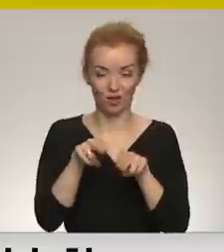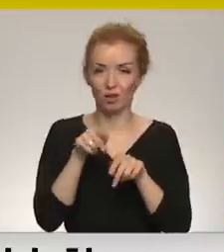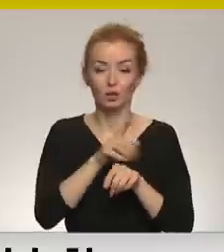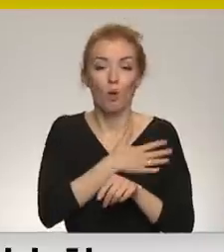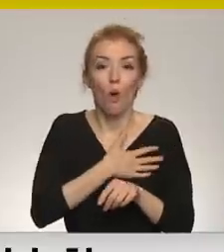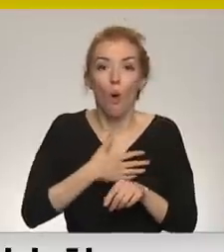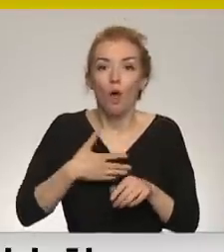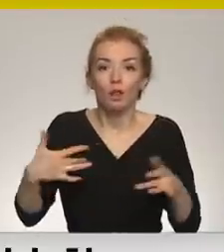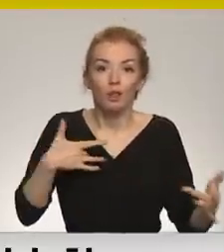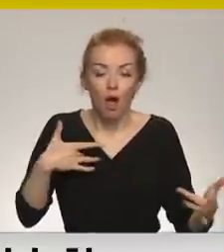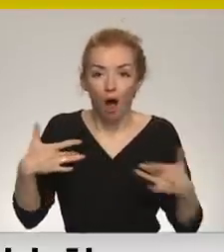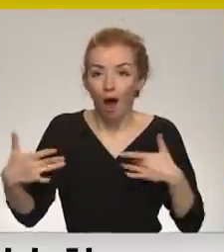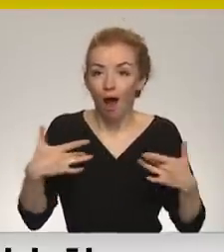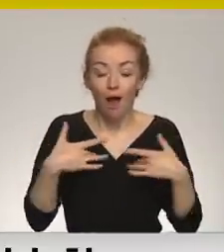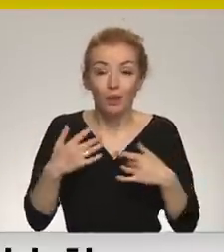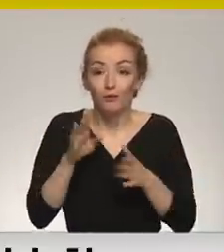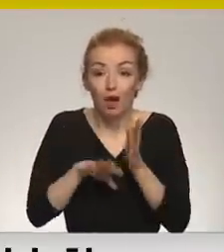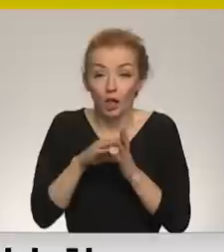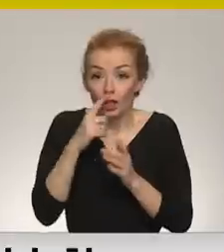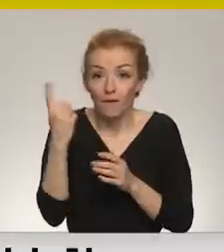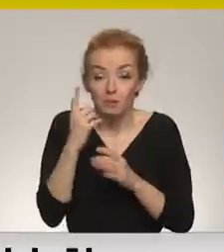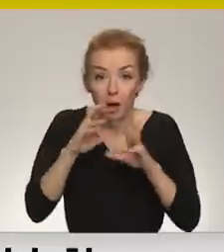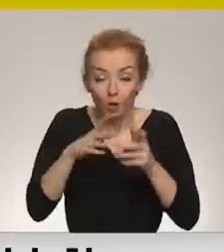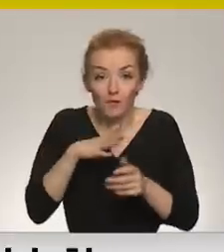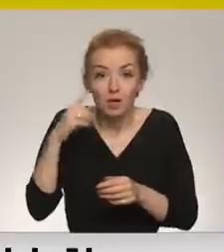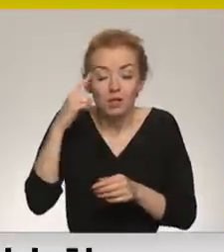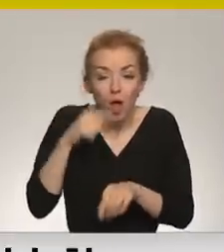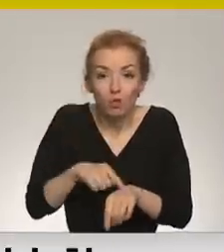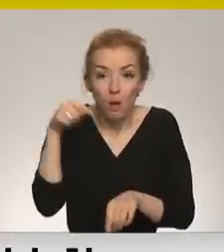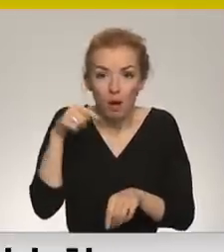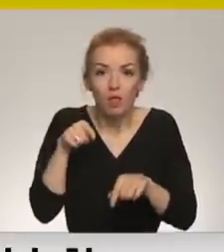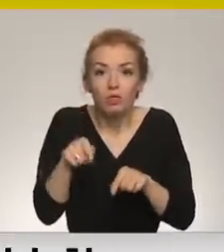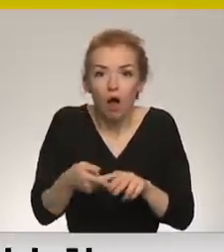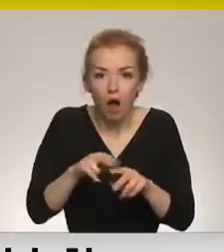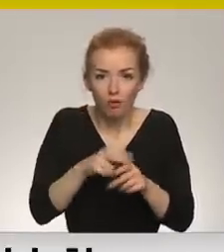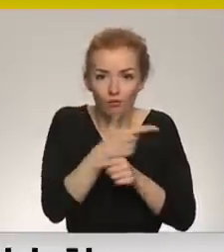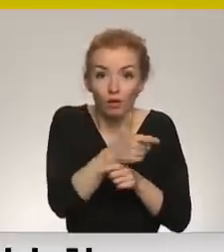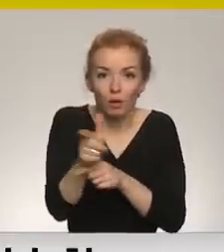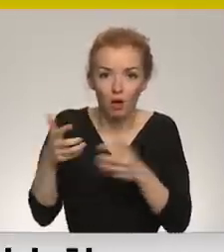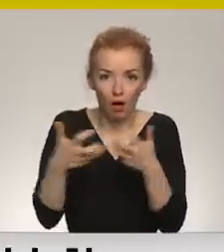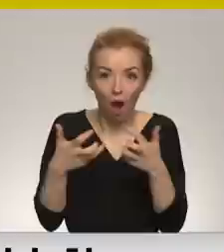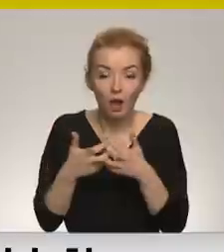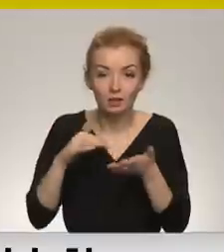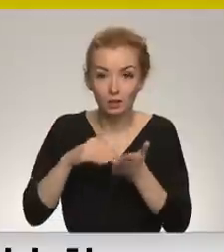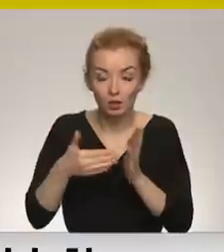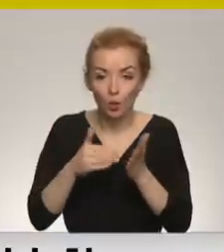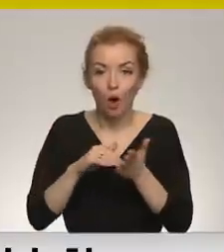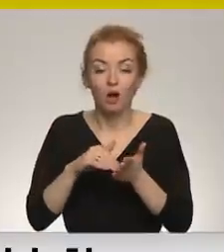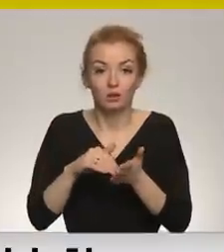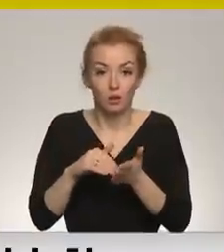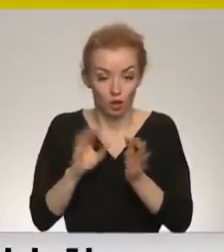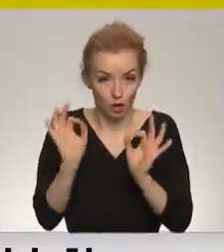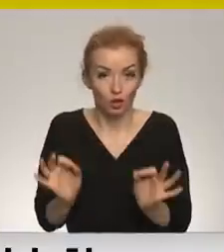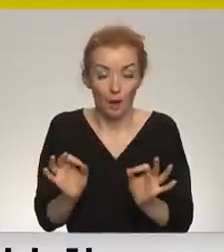tik ārkārtīgi mākslīgi, ka nekad pasaulē nebūtu vienkārši iedomājumi tāda lieta kara situācijā vai gūstekņu ņemšanā.